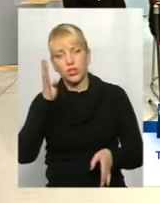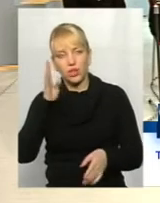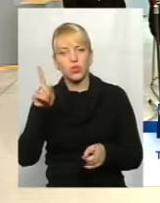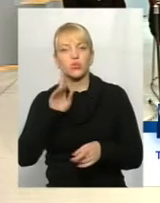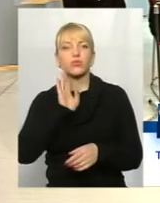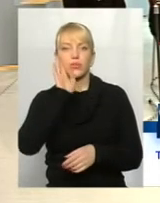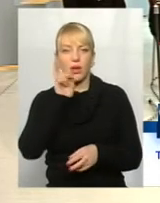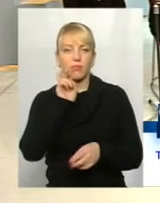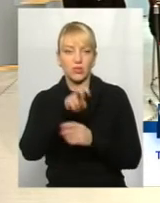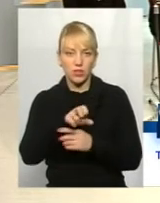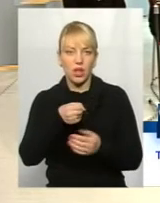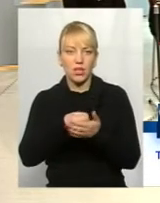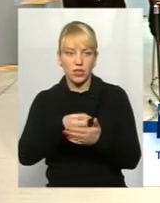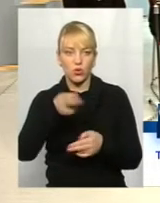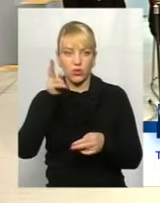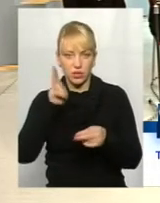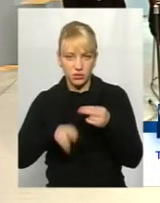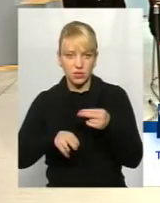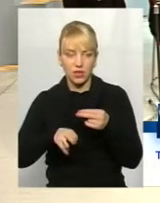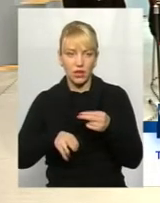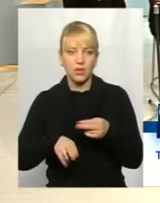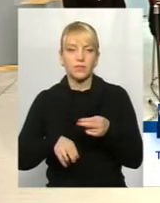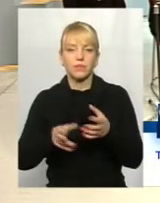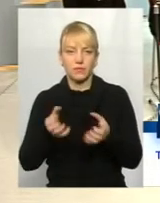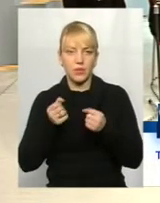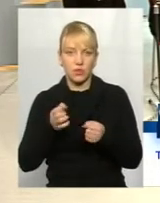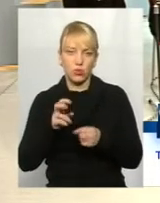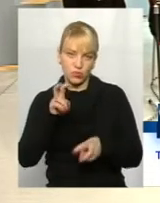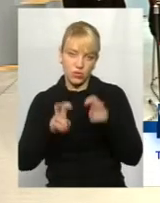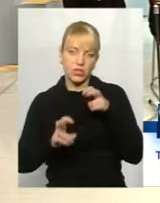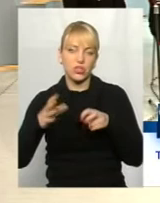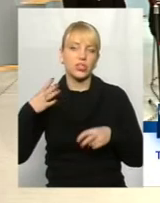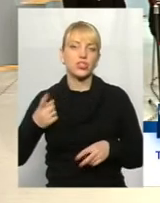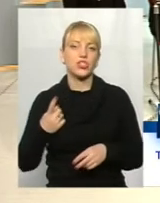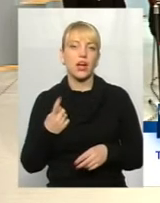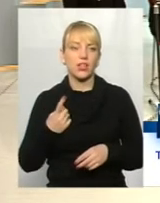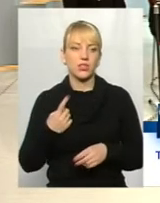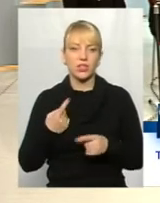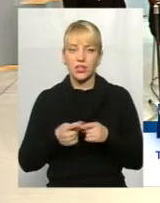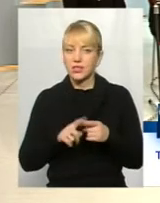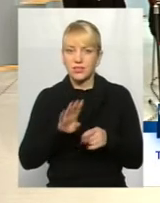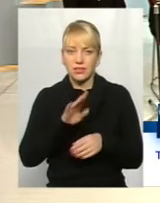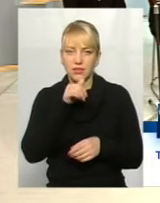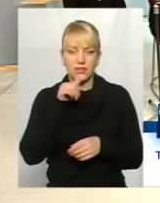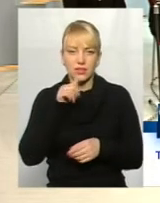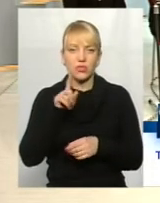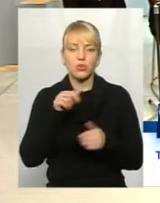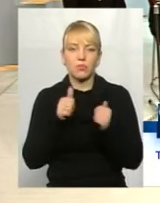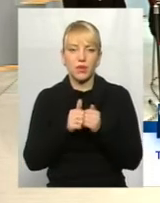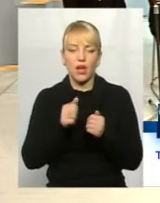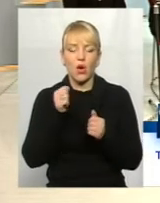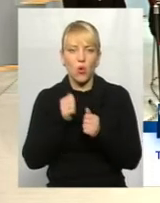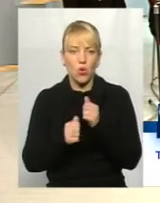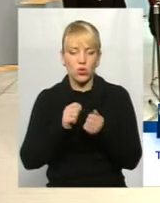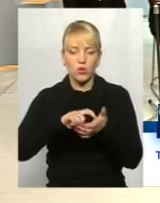прийшов і до кінця сезону, як кажуть, до кінця прийому сидиш, чекаєш. Це ж не секрет, що біля кожного кабінету